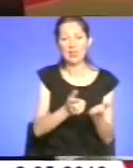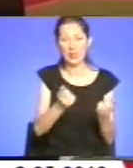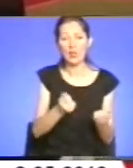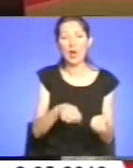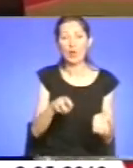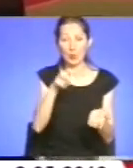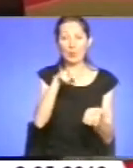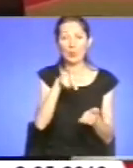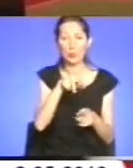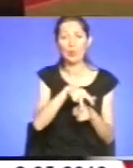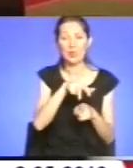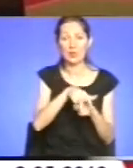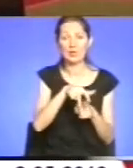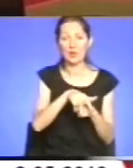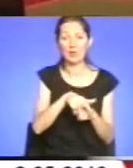тішився.